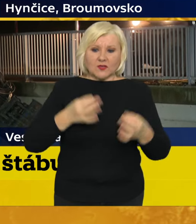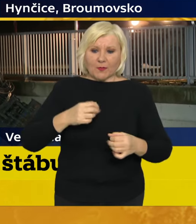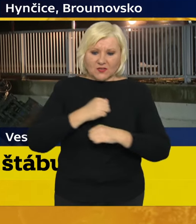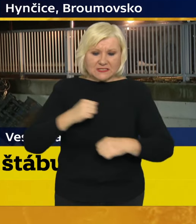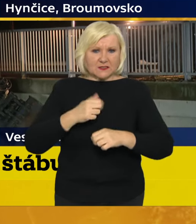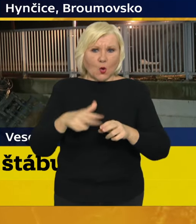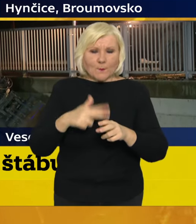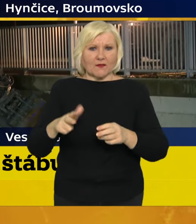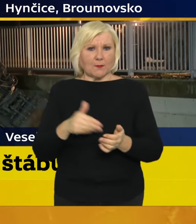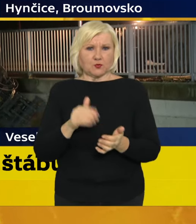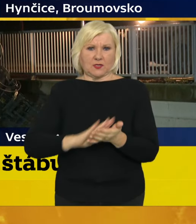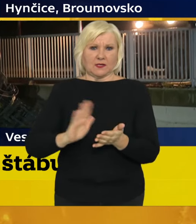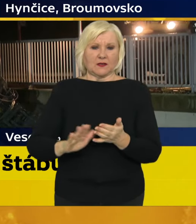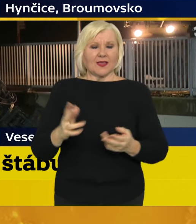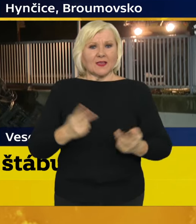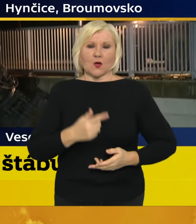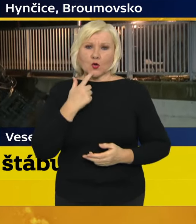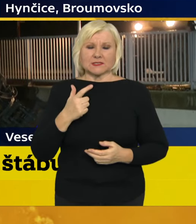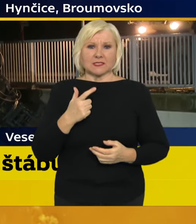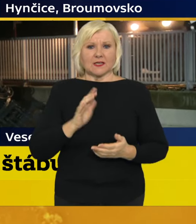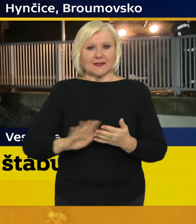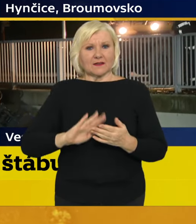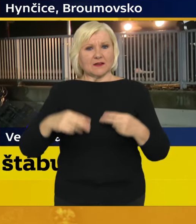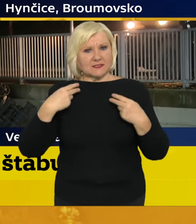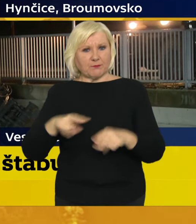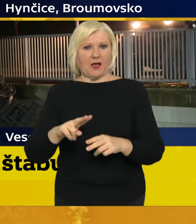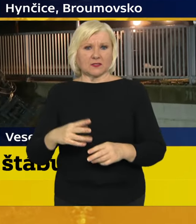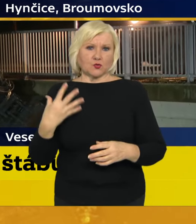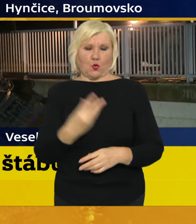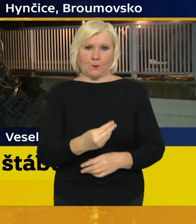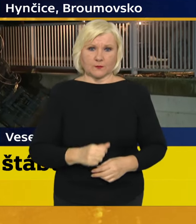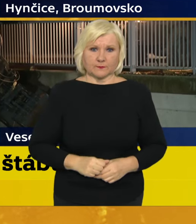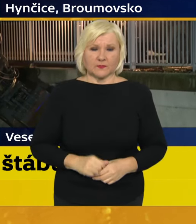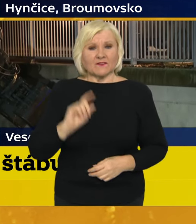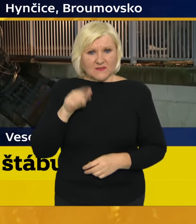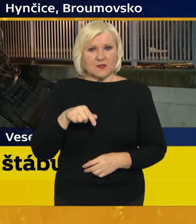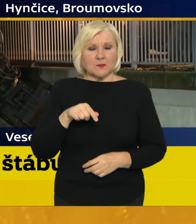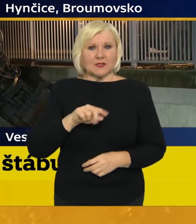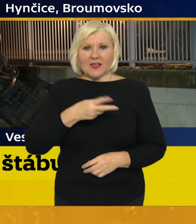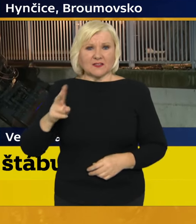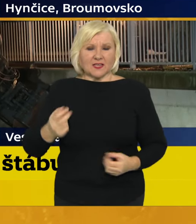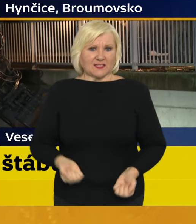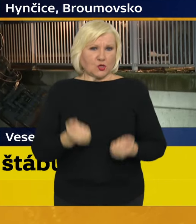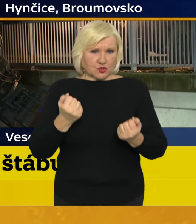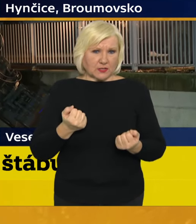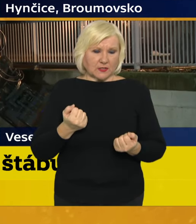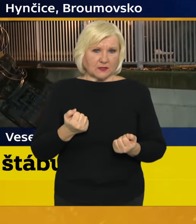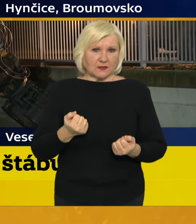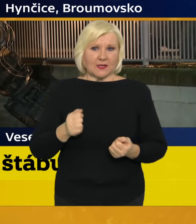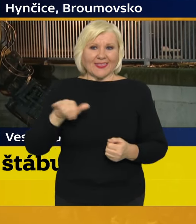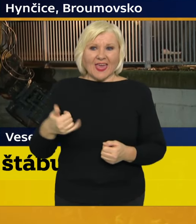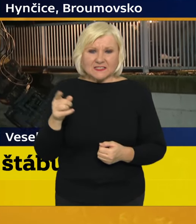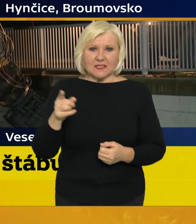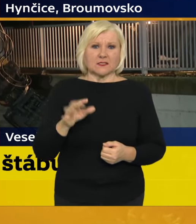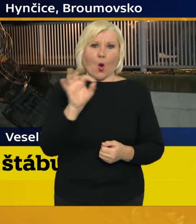nejdřív dokázali dostat do svých vlastních domovů. Někde to nebude jednoduché. Na Jesenicku, na Opavsku, v